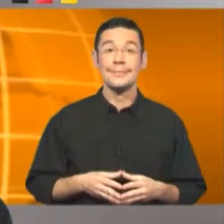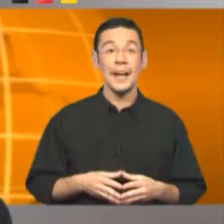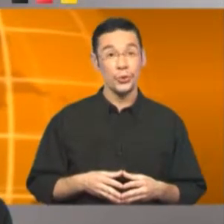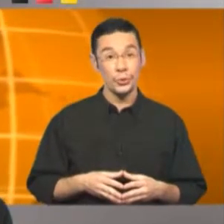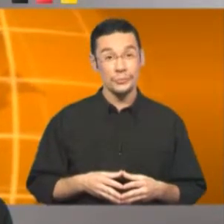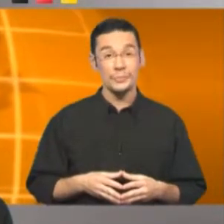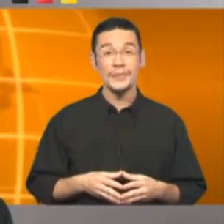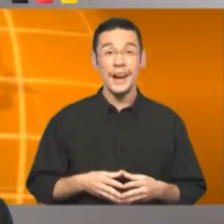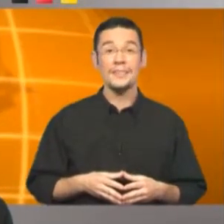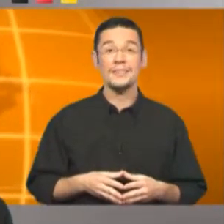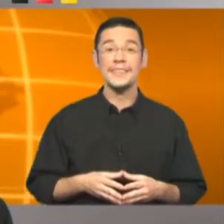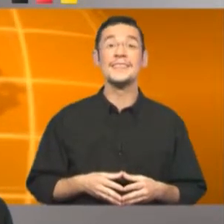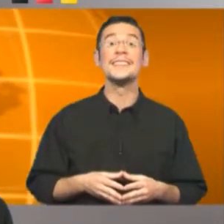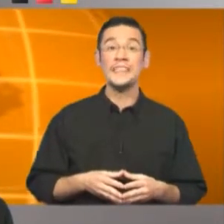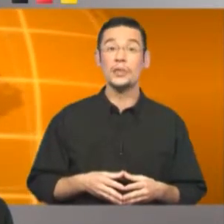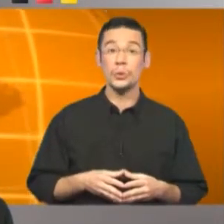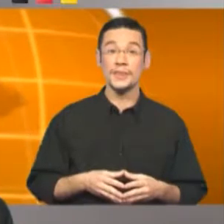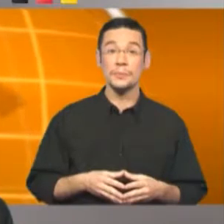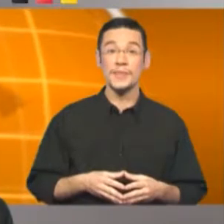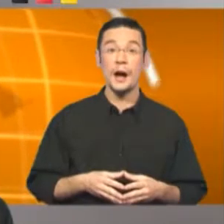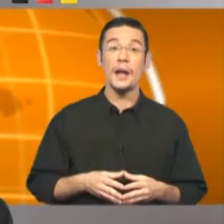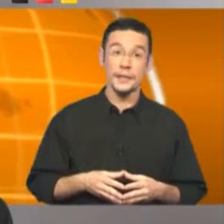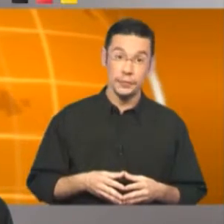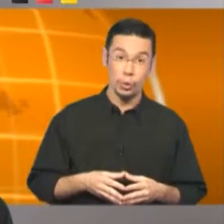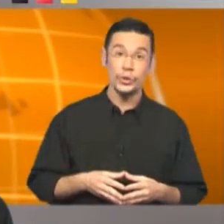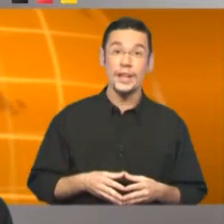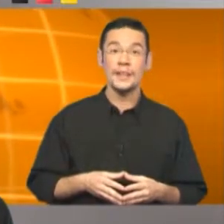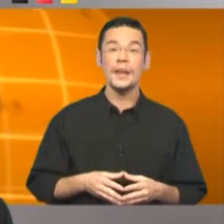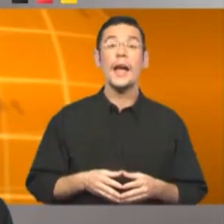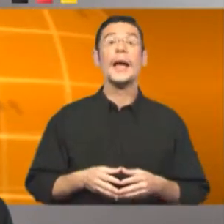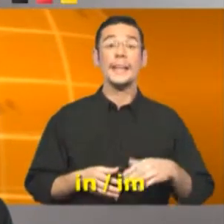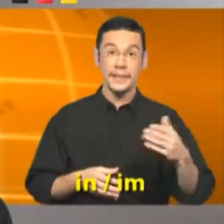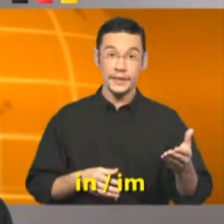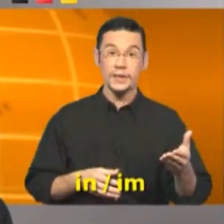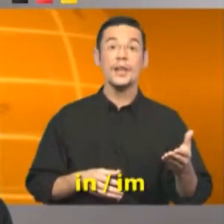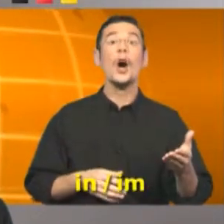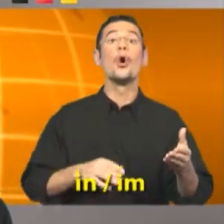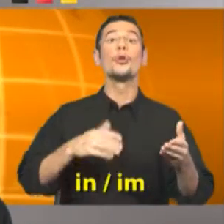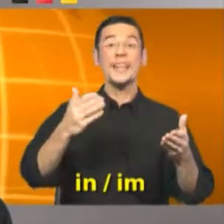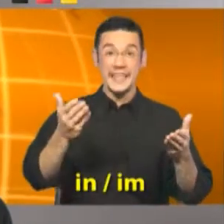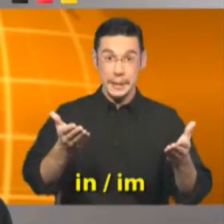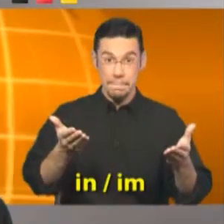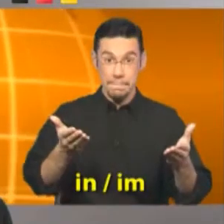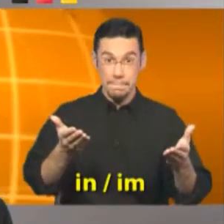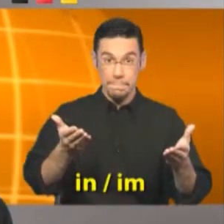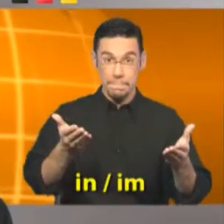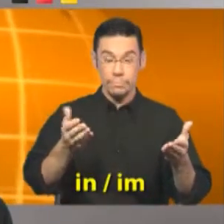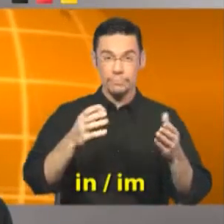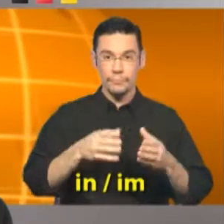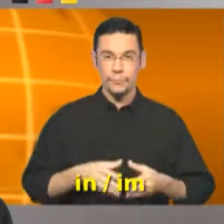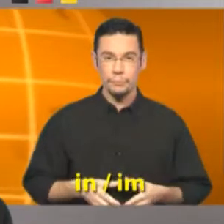Hallo, ja, wir sind in unserem Zimmer, im Hotel. In und im.